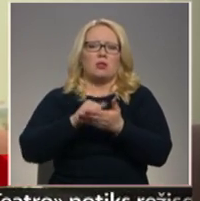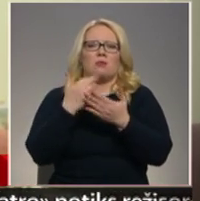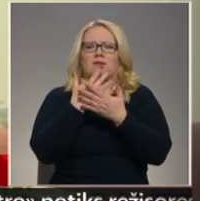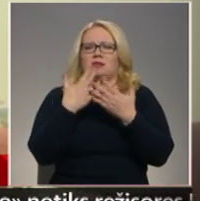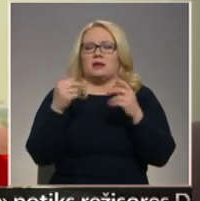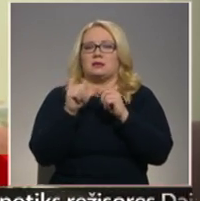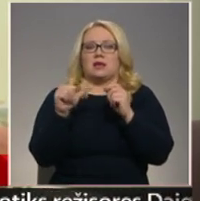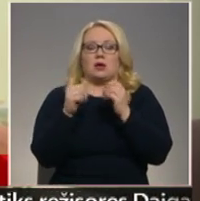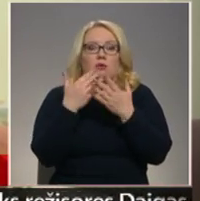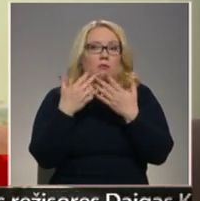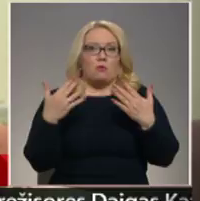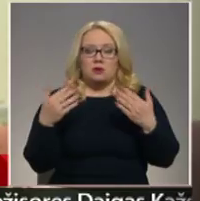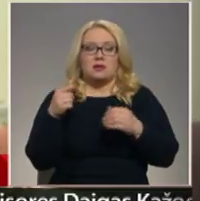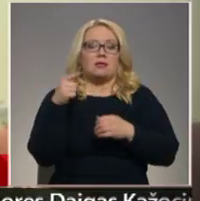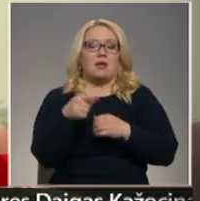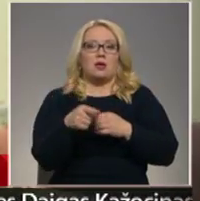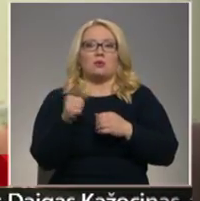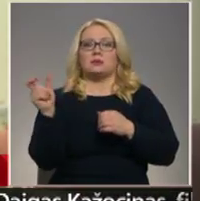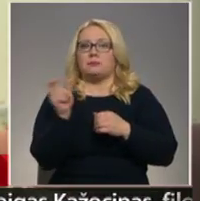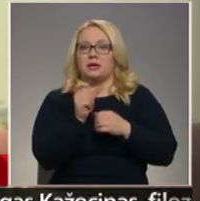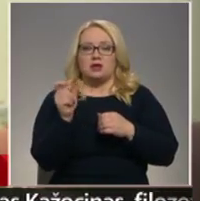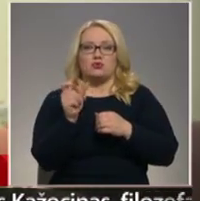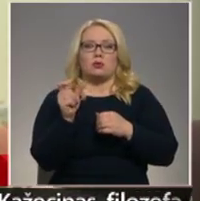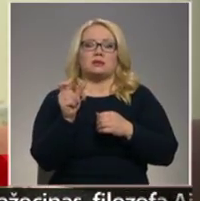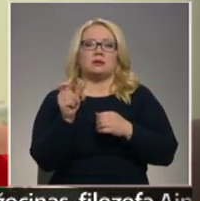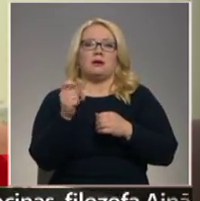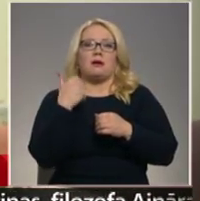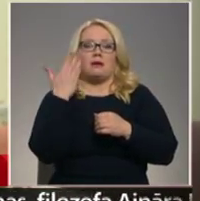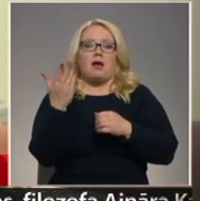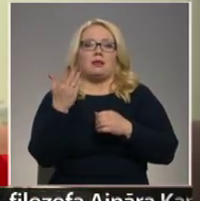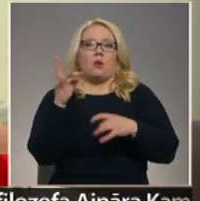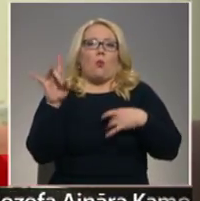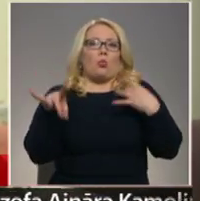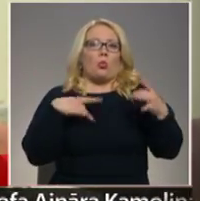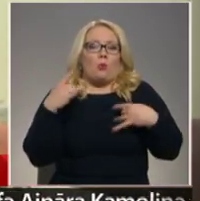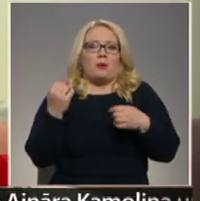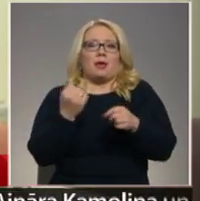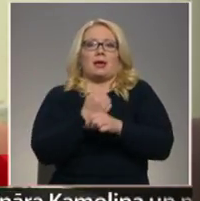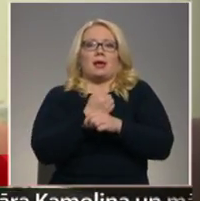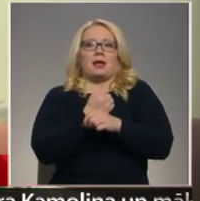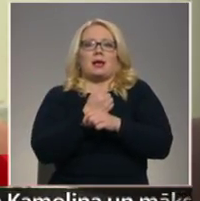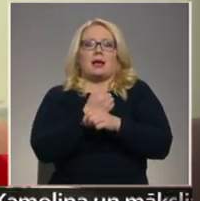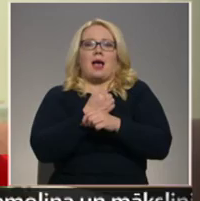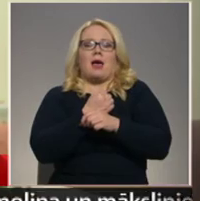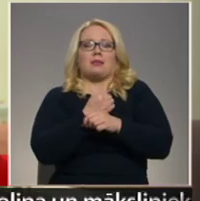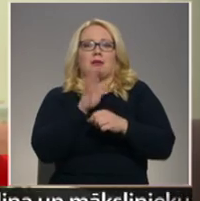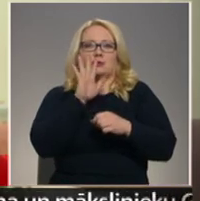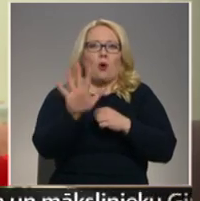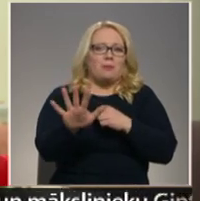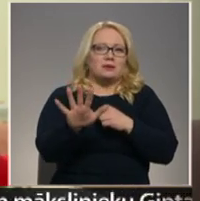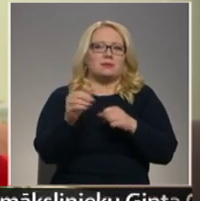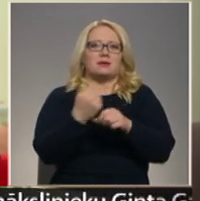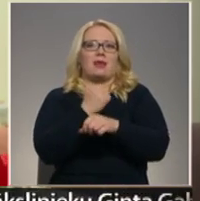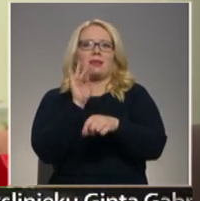nejānsēs un detaļās. Tajos brīžos gan untumi, gan snobisms, gan kritika